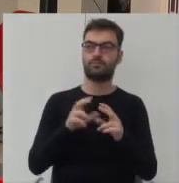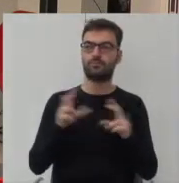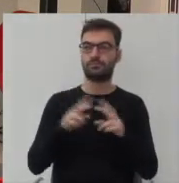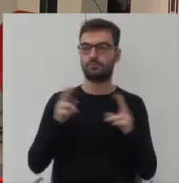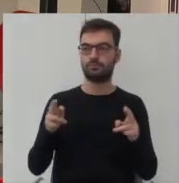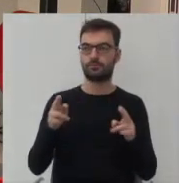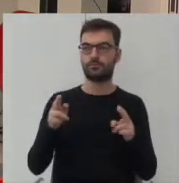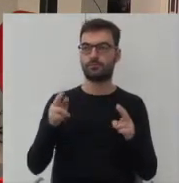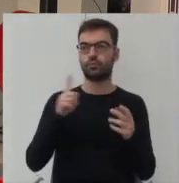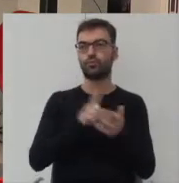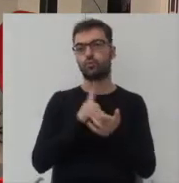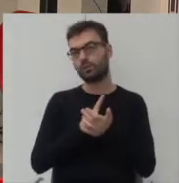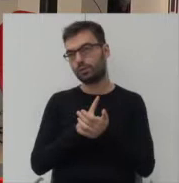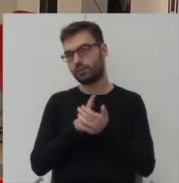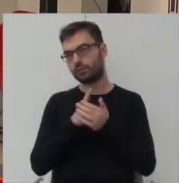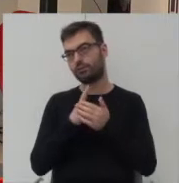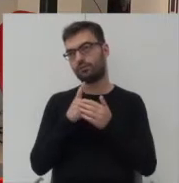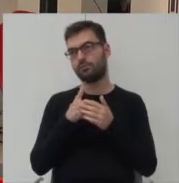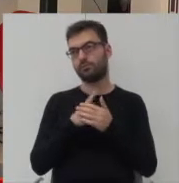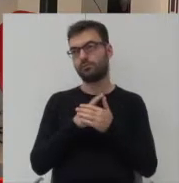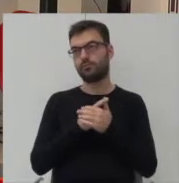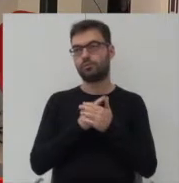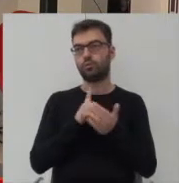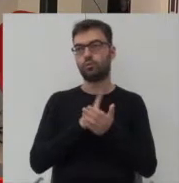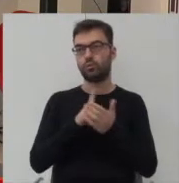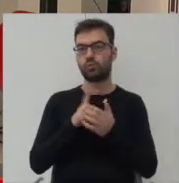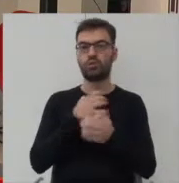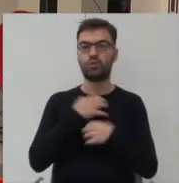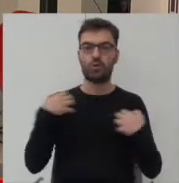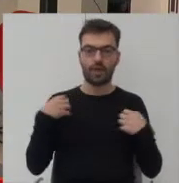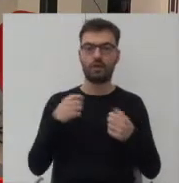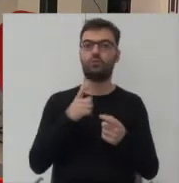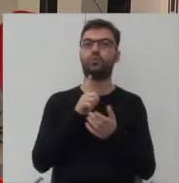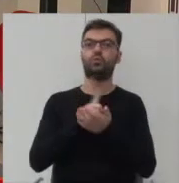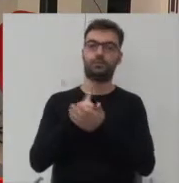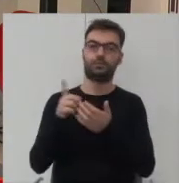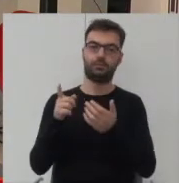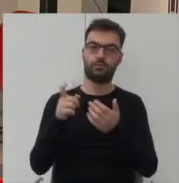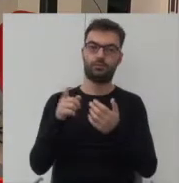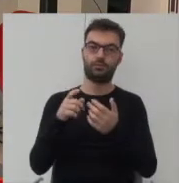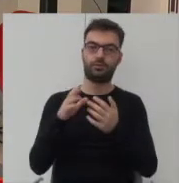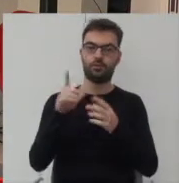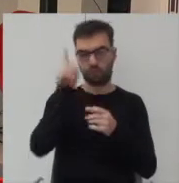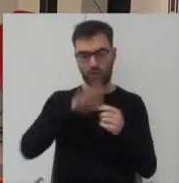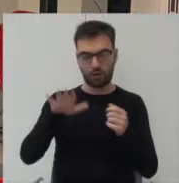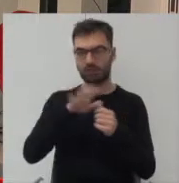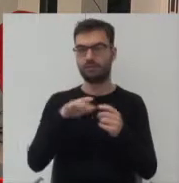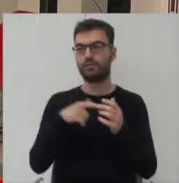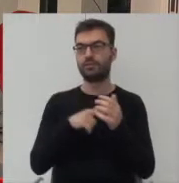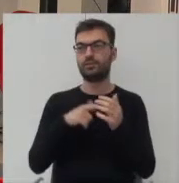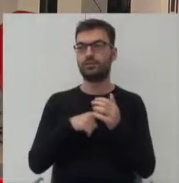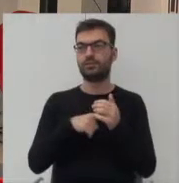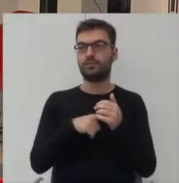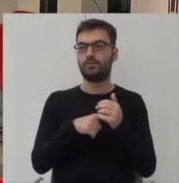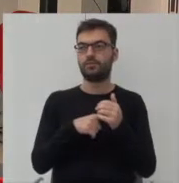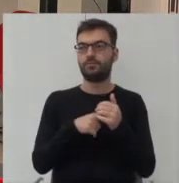o sukcesie w gospodarce, o sukcesie w takiej może być warstwie społecznej coraz mniej